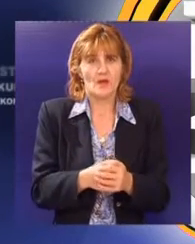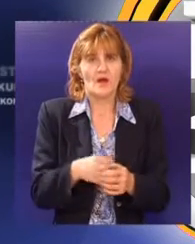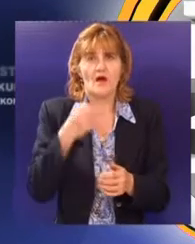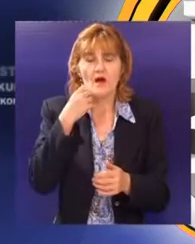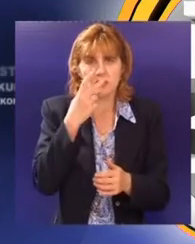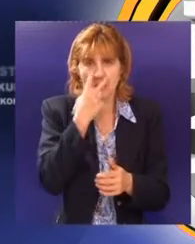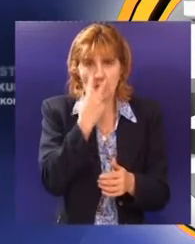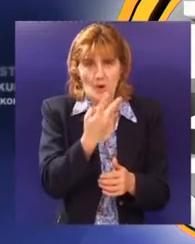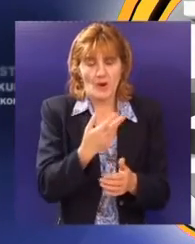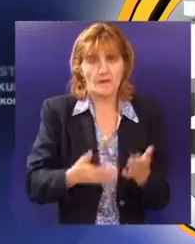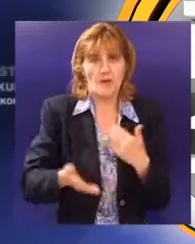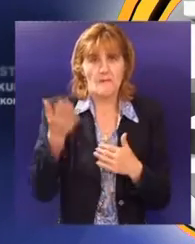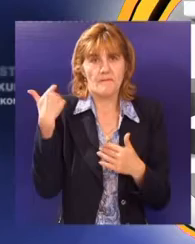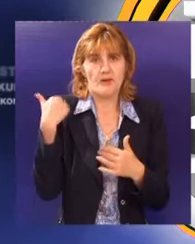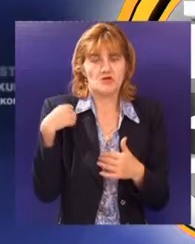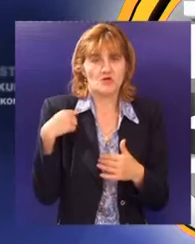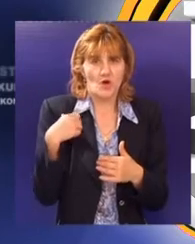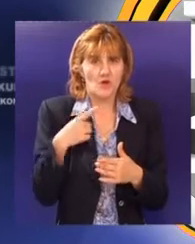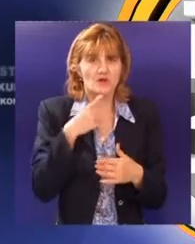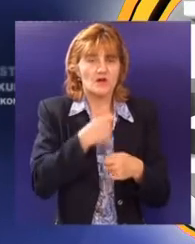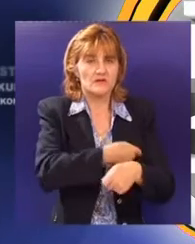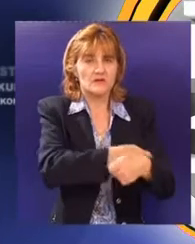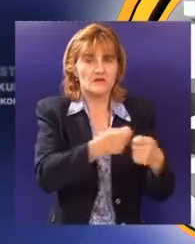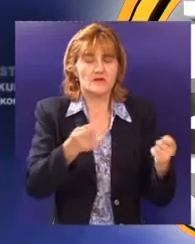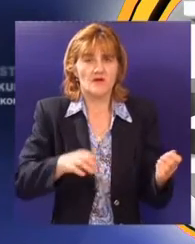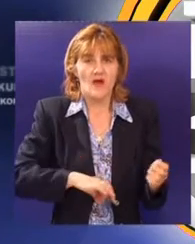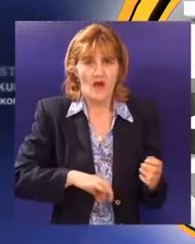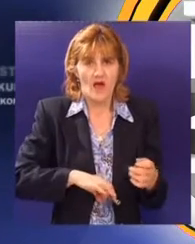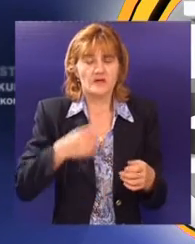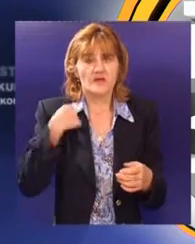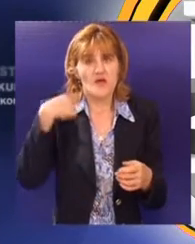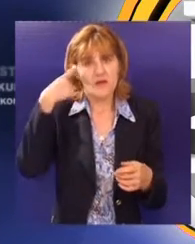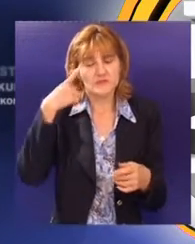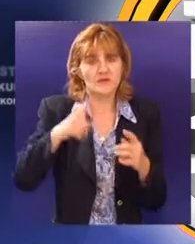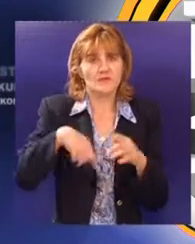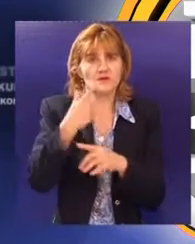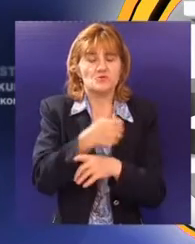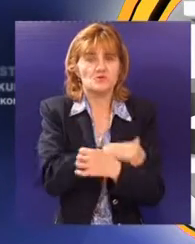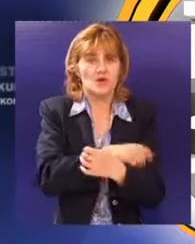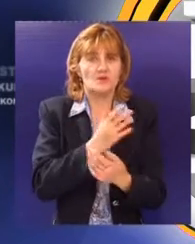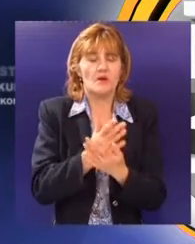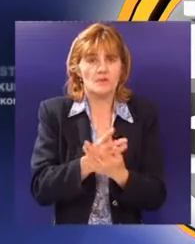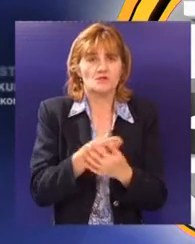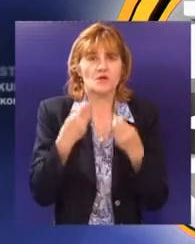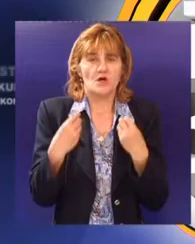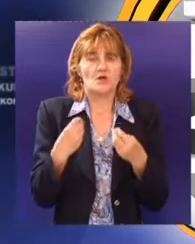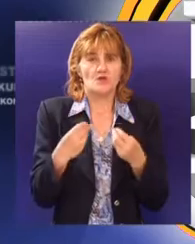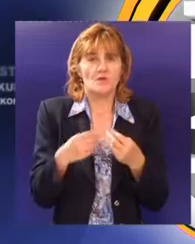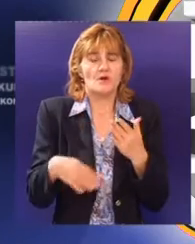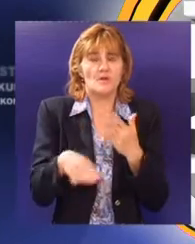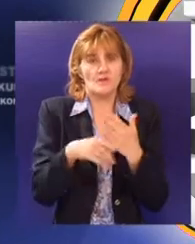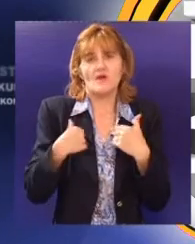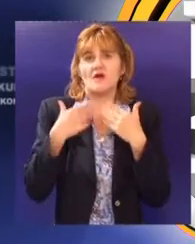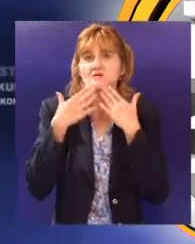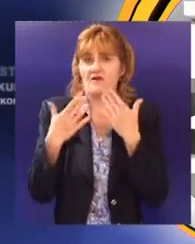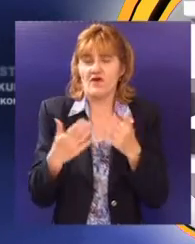pogotovo kad se pogleda prethodnih godina koje se je dobio ovu nagradu, nadam se i u budućnosti da će dolaziti nagrada u prave ruke i zato se još jednom